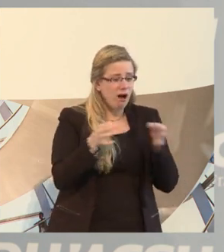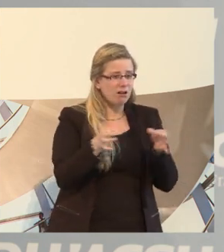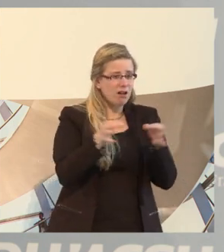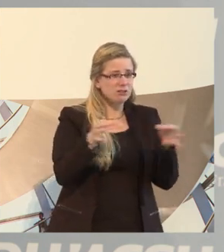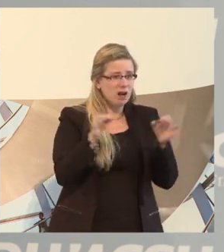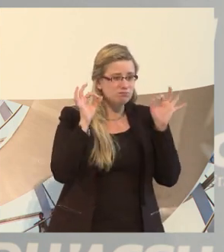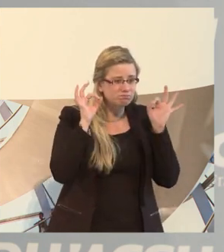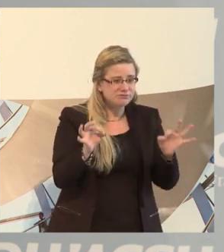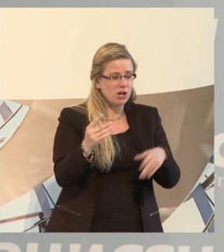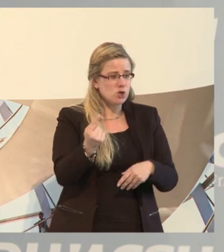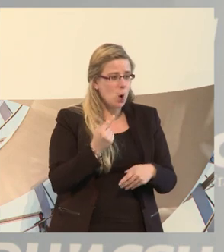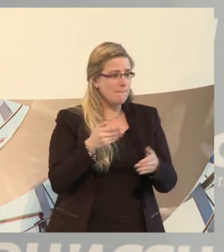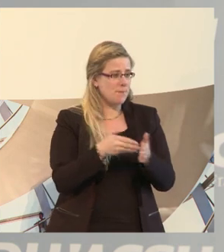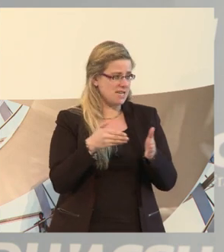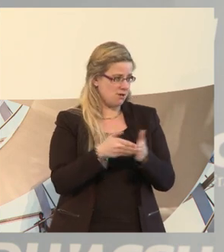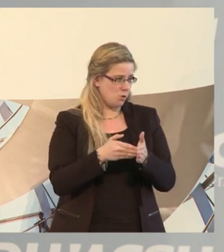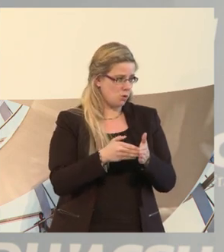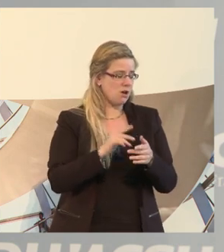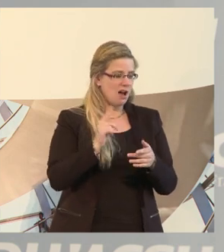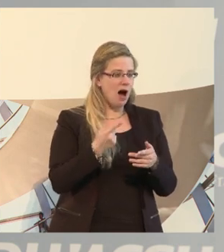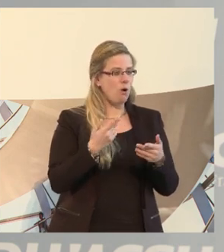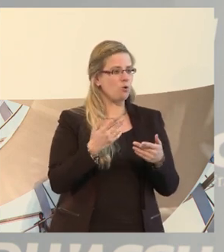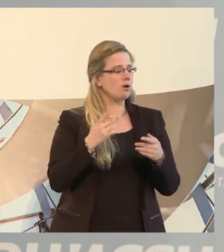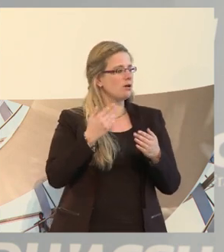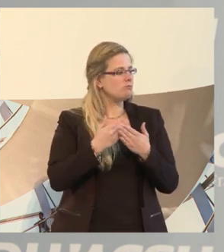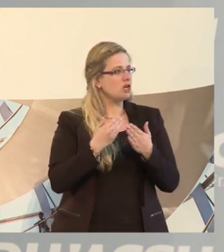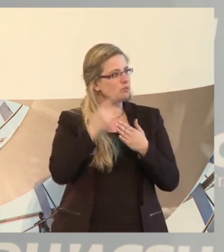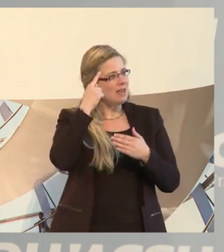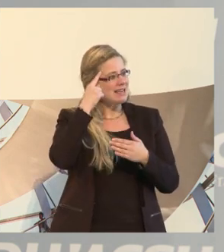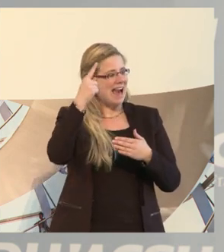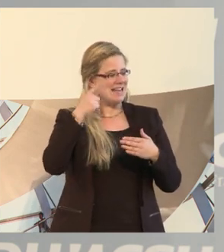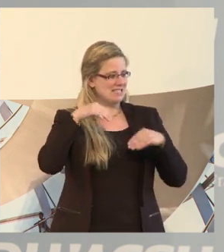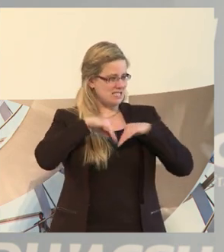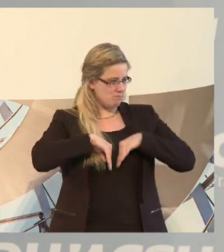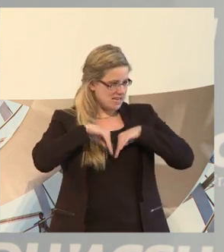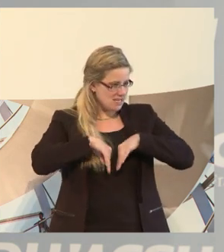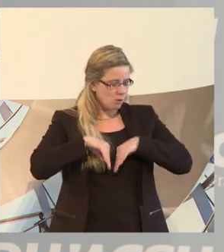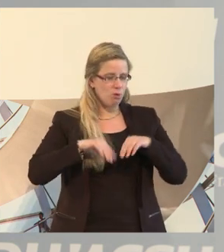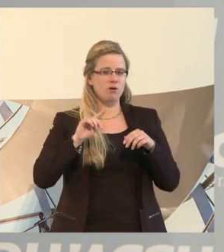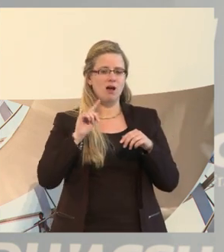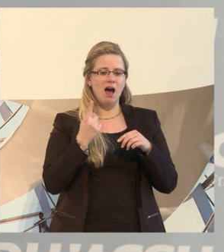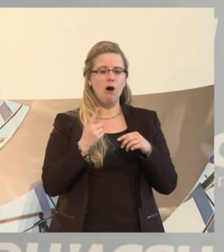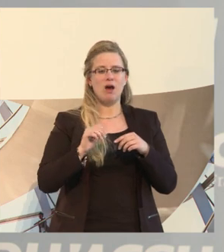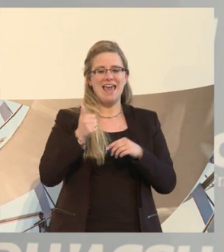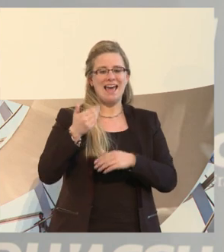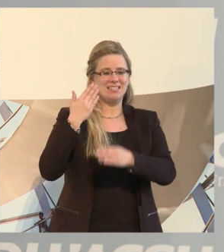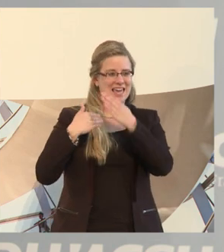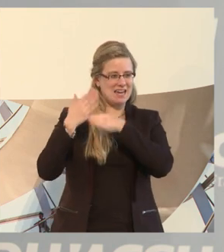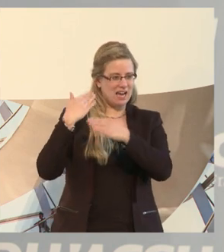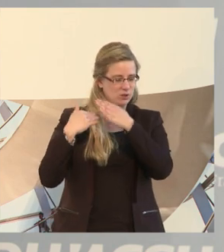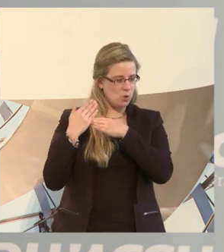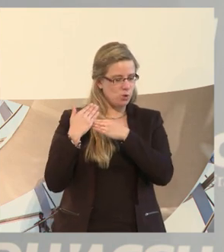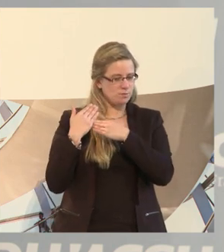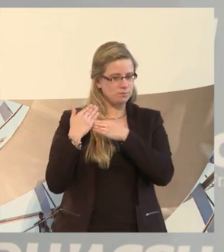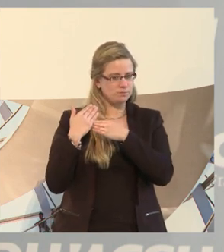Generation geistig Behinderte, die jetzt ins Rentenalter kommen in der Nachkriegszeit. Und wir haben die erste Generation, und auch dieses ist oft angesprochen